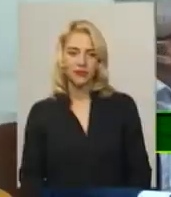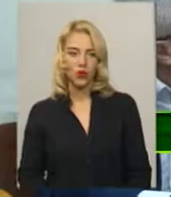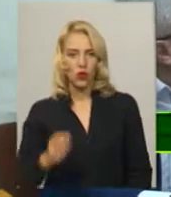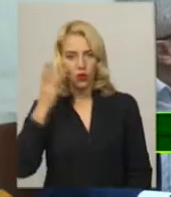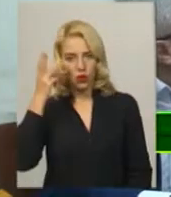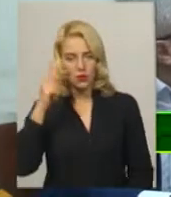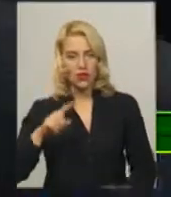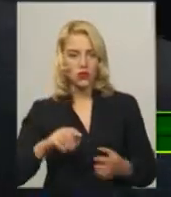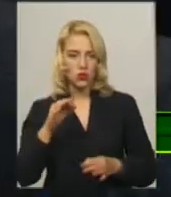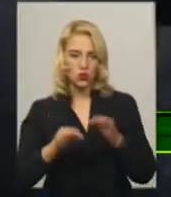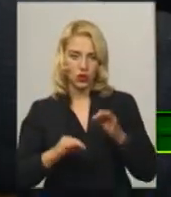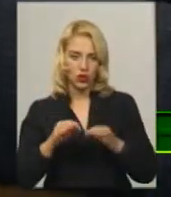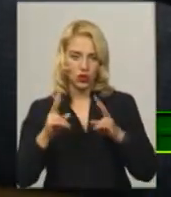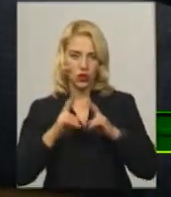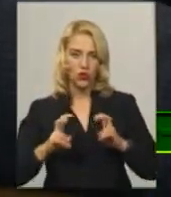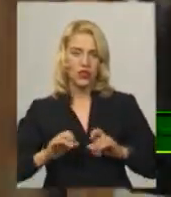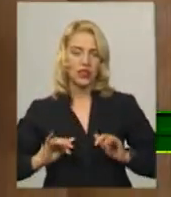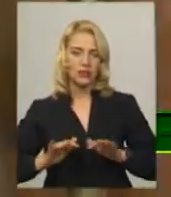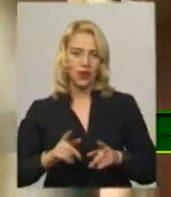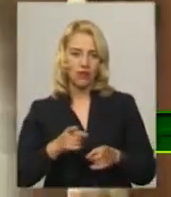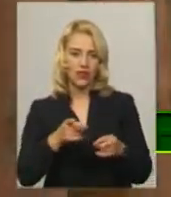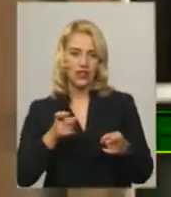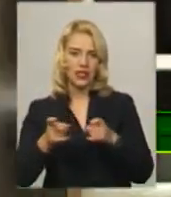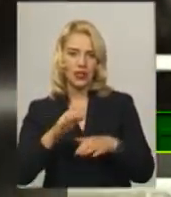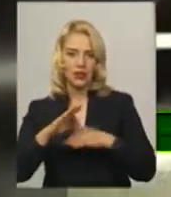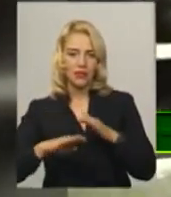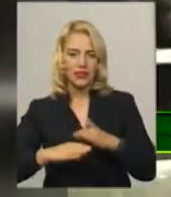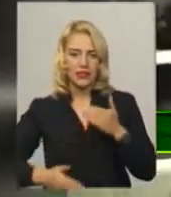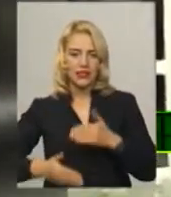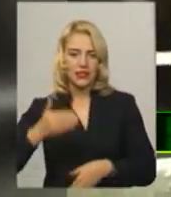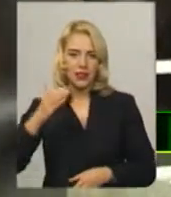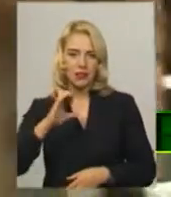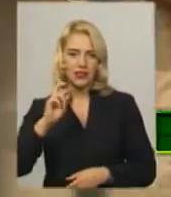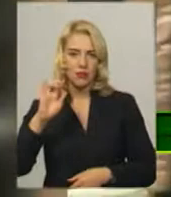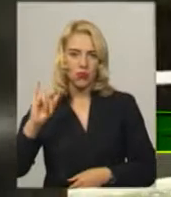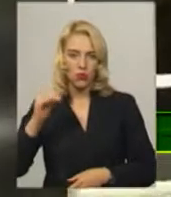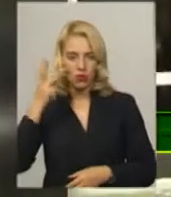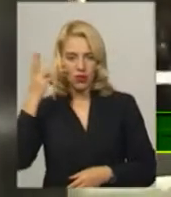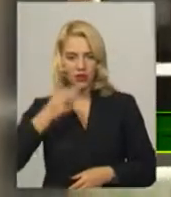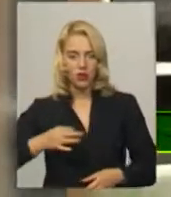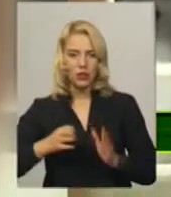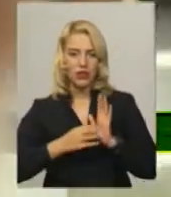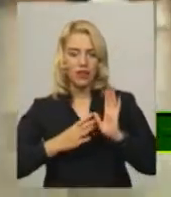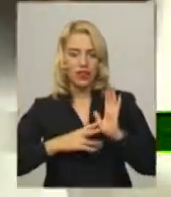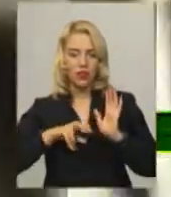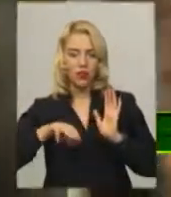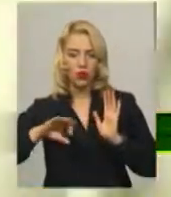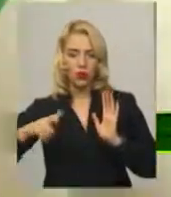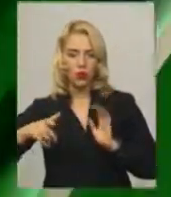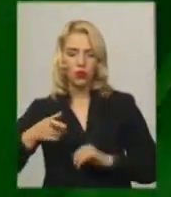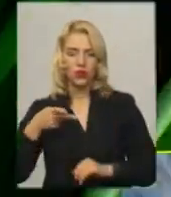У Хмельницькому міськрайонному суді розглядають справу стрілянини під стінами управління СБУ Хмельницької області 19 лютого 2014